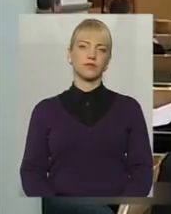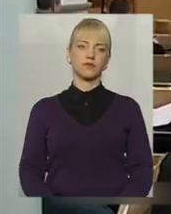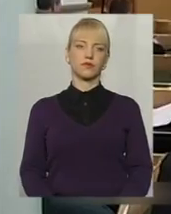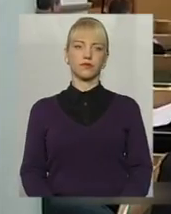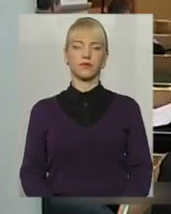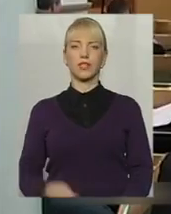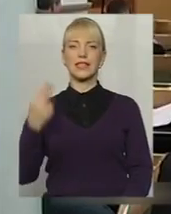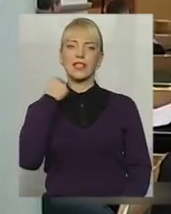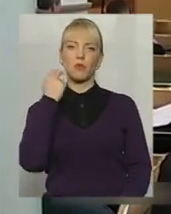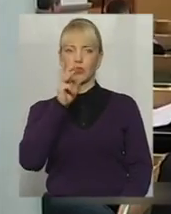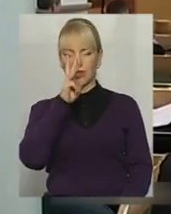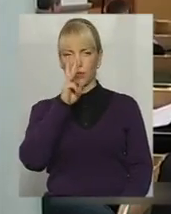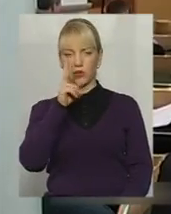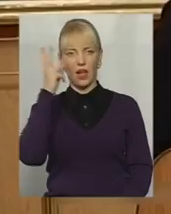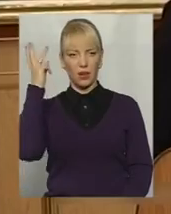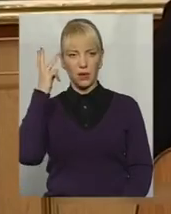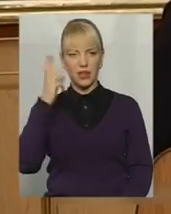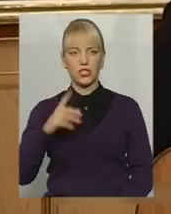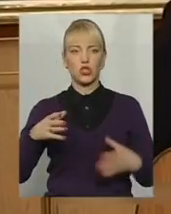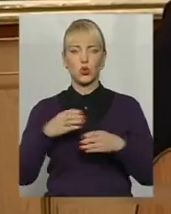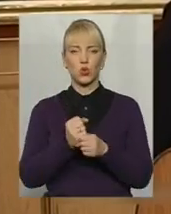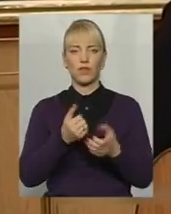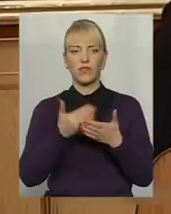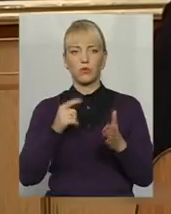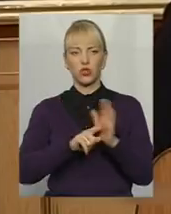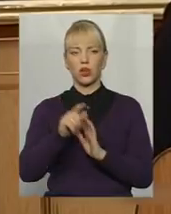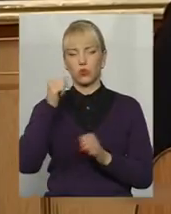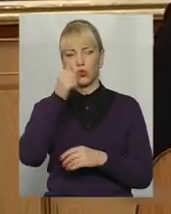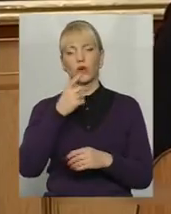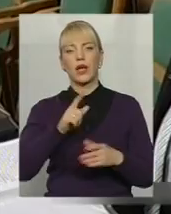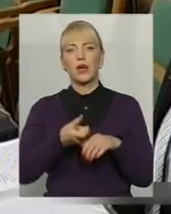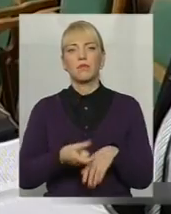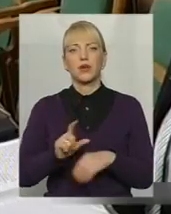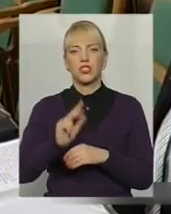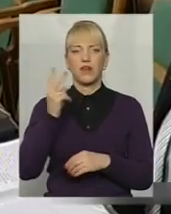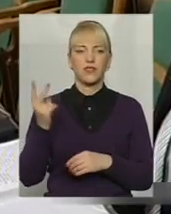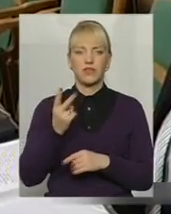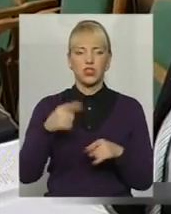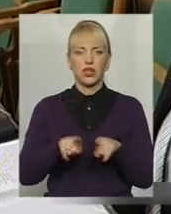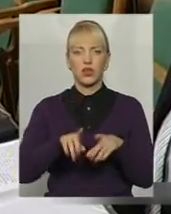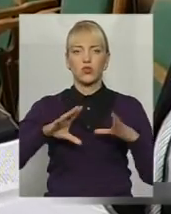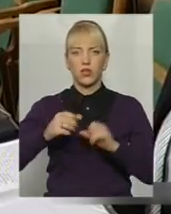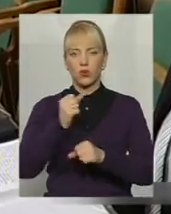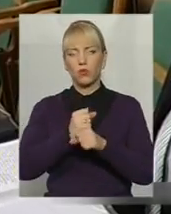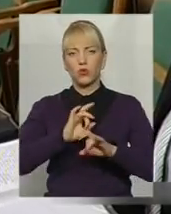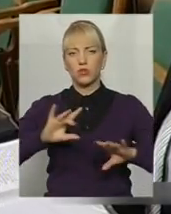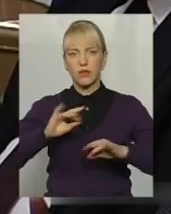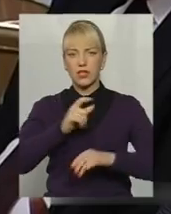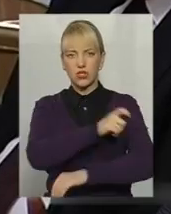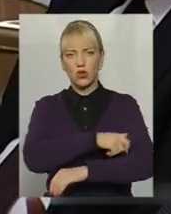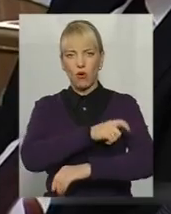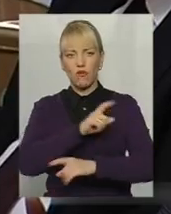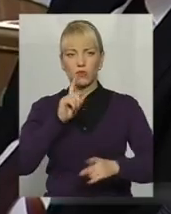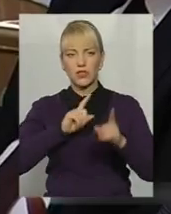Заборгованість зарплати на Хмельниччині скоротилася від початку року більше, ніж удвічі. про такий результат роботи розповіли на черговому